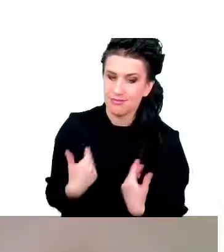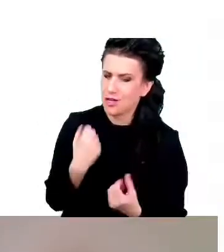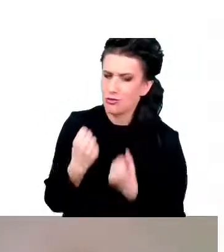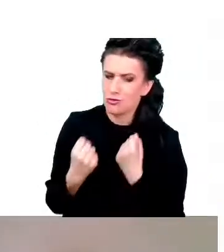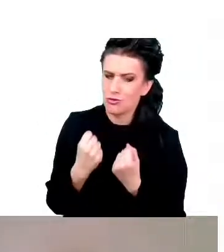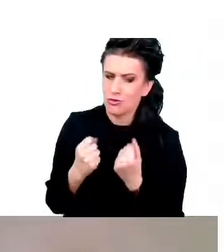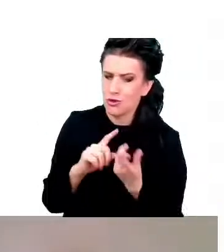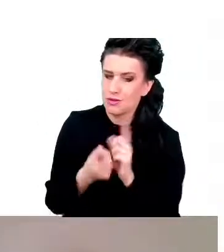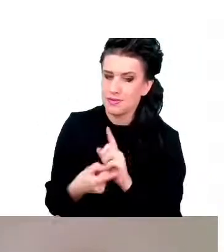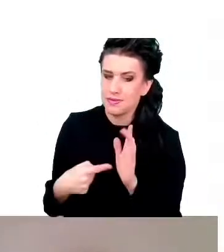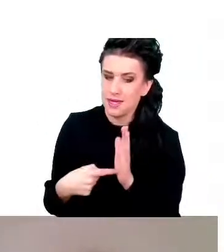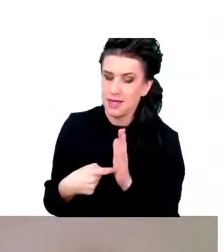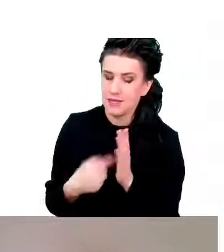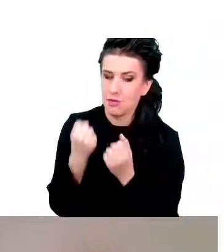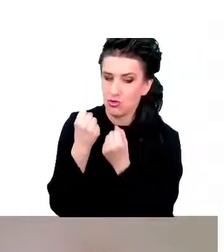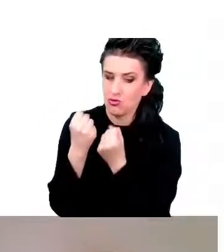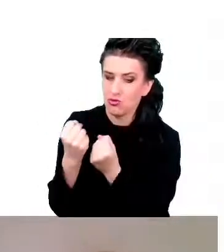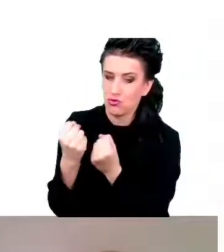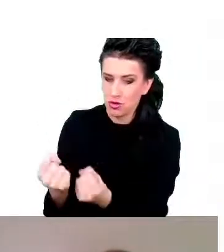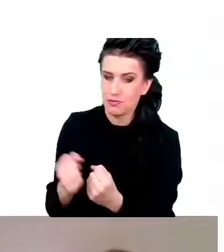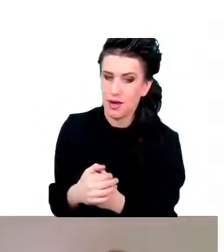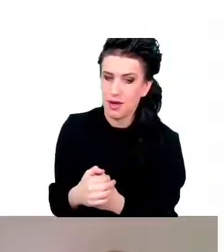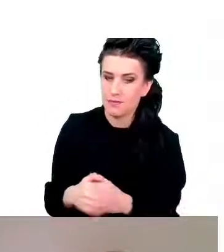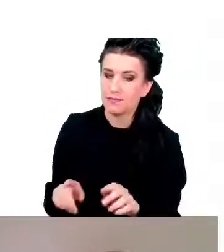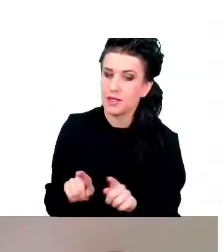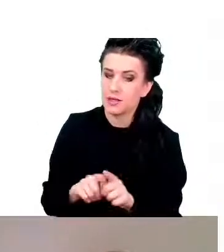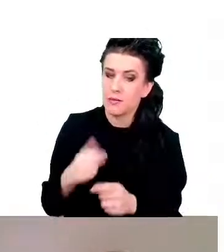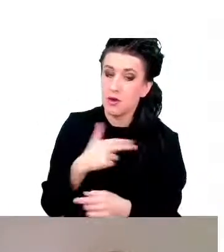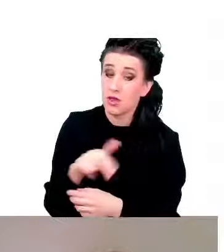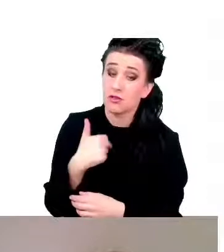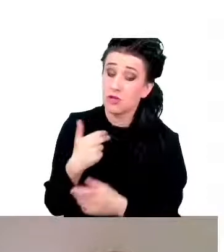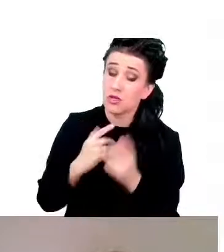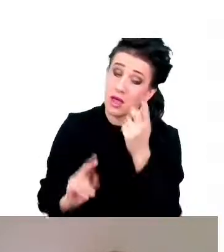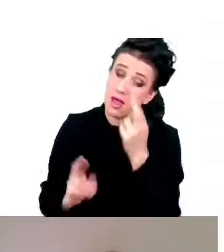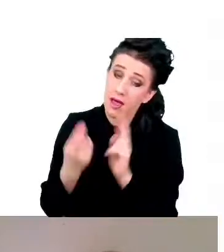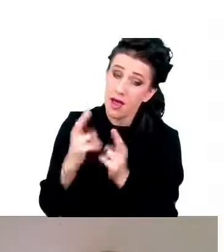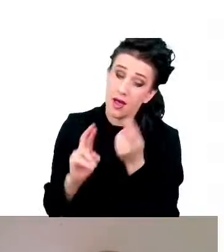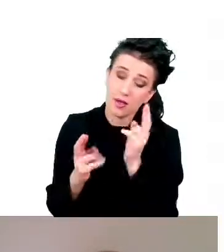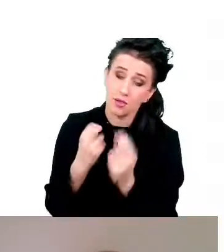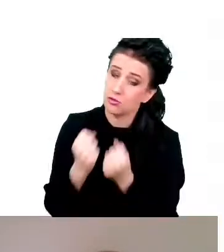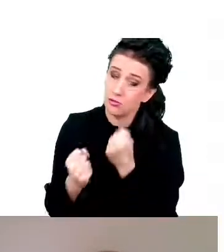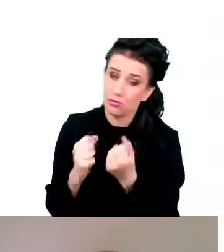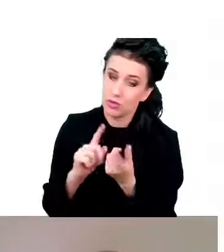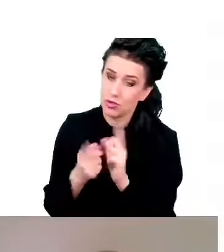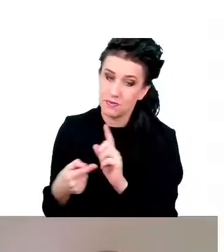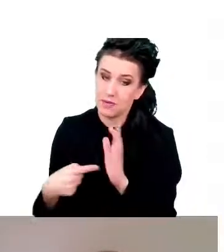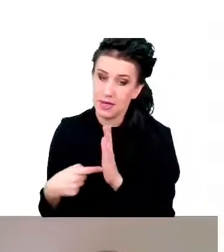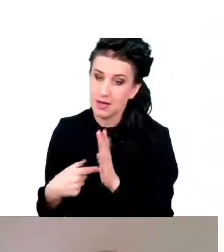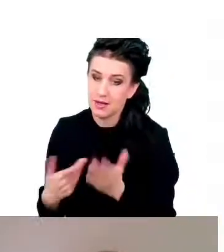zmienić, trudno zmienić nasze reakcje. Na pewno wiele osób już tego doświadczyło.